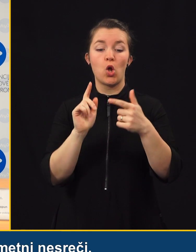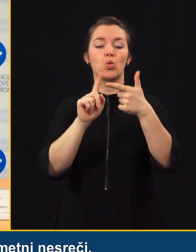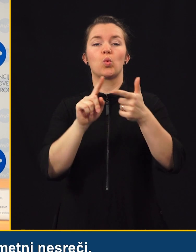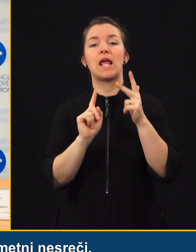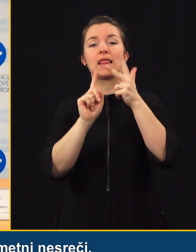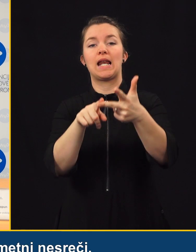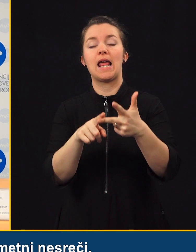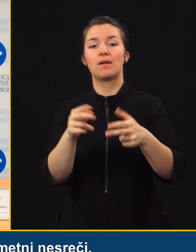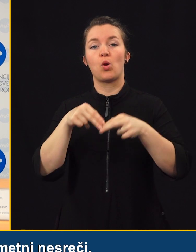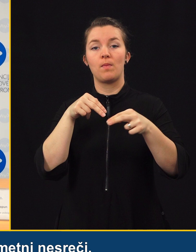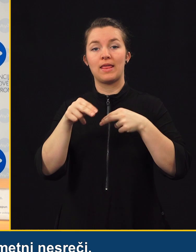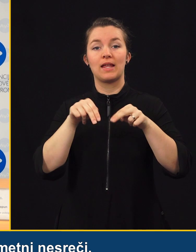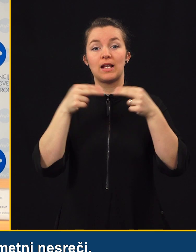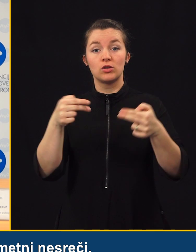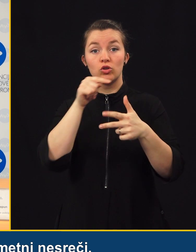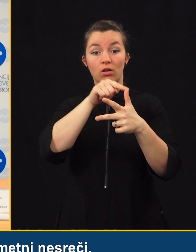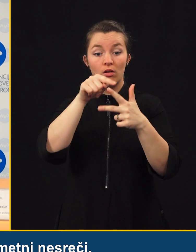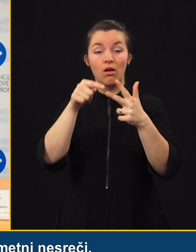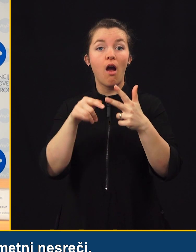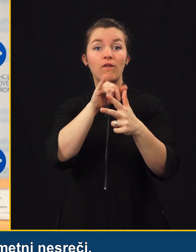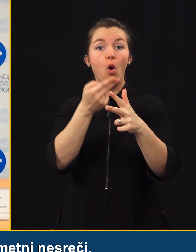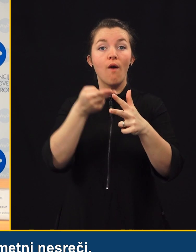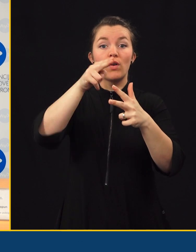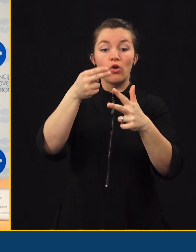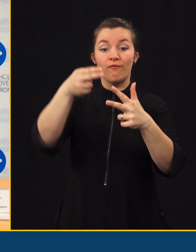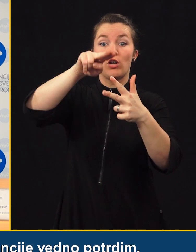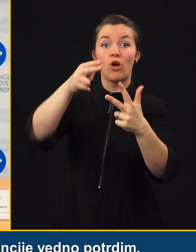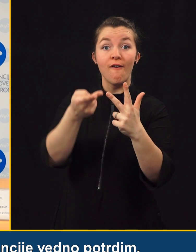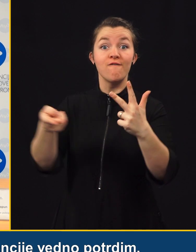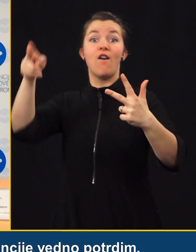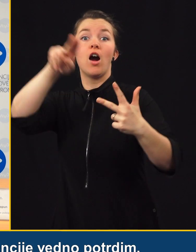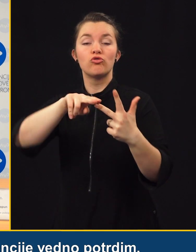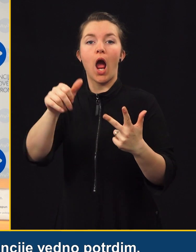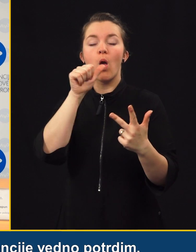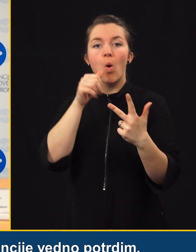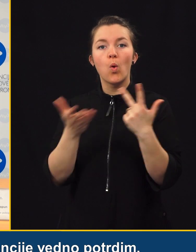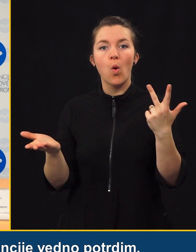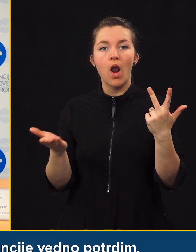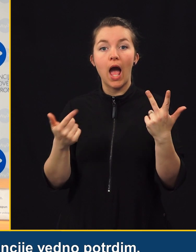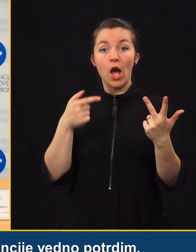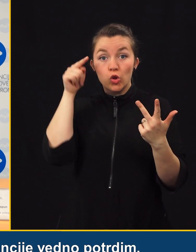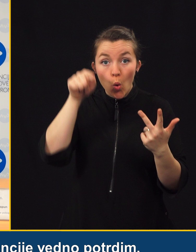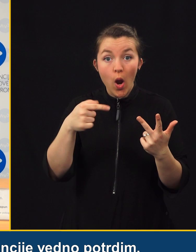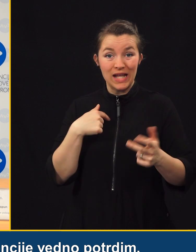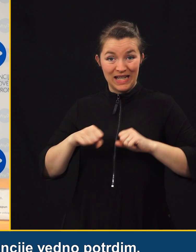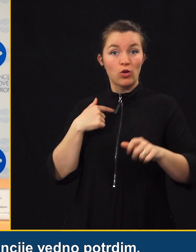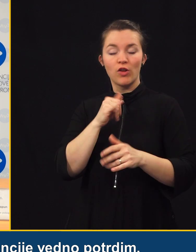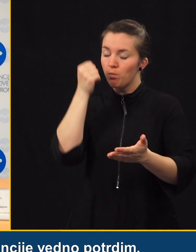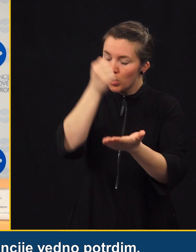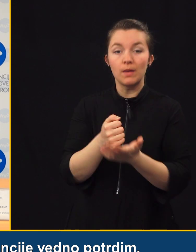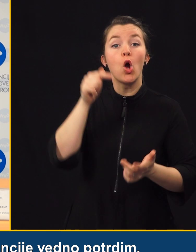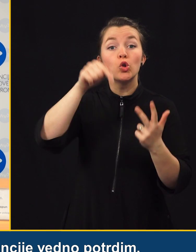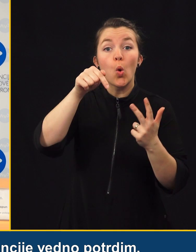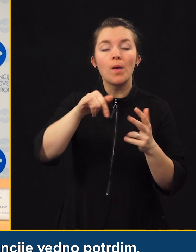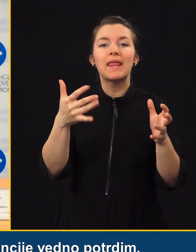drugi in tretji prometni nasreči, vsaki, če pri njim pokazalo več alkohola. In to je pa tisto, kar jaz kot direktor agencije vedno potrdim, da je pa to